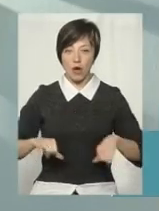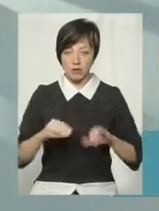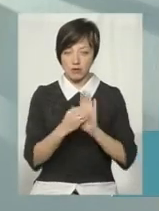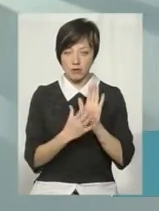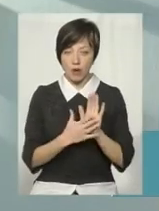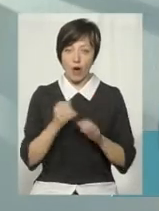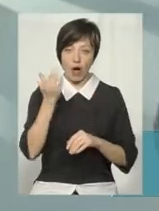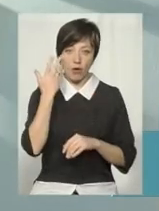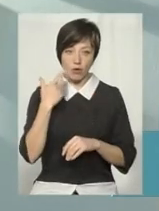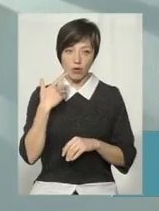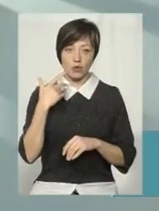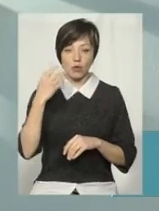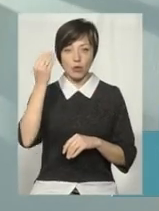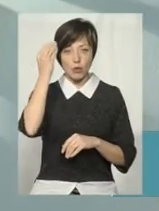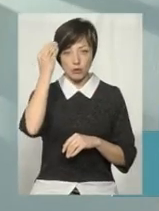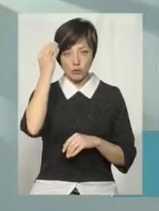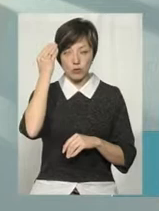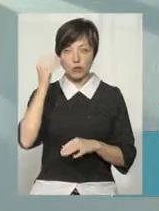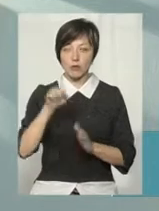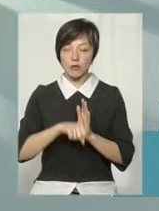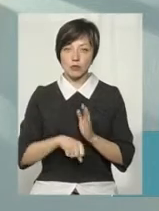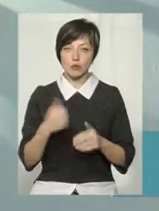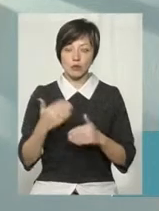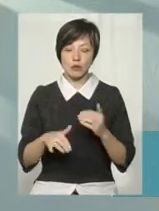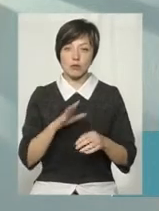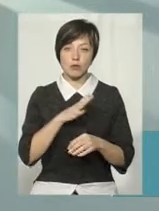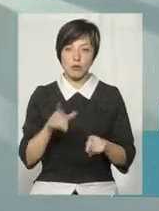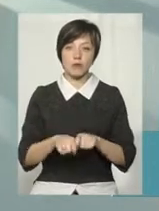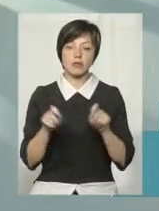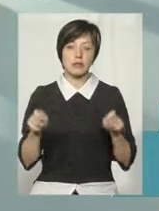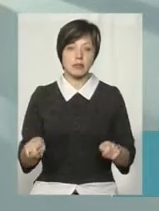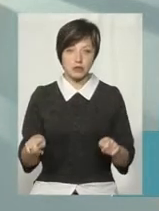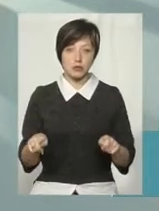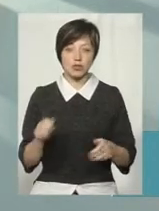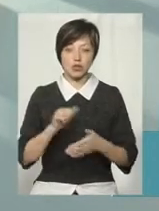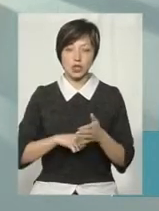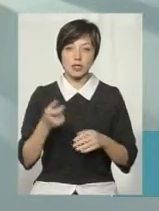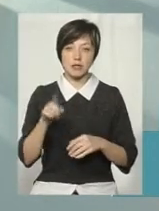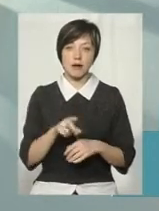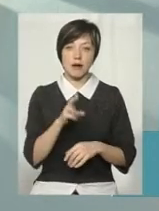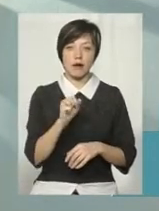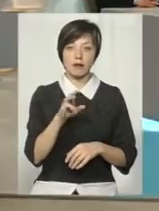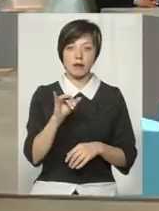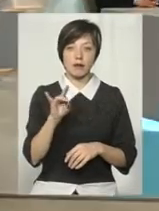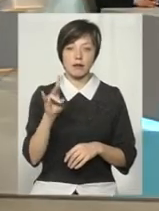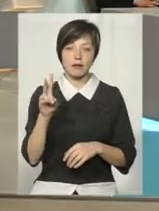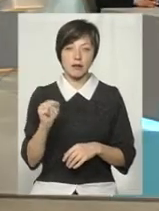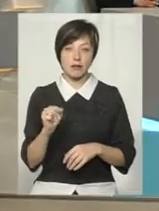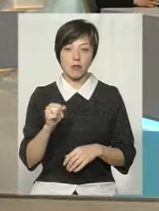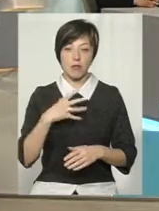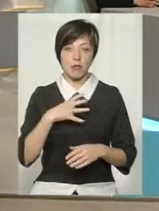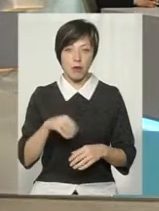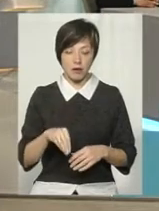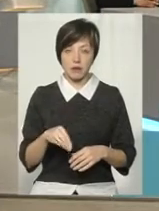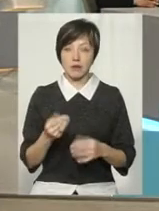умисне вбивство вже було, в принципі, відкрито через те, що Катериною вже не стало. В